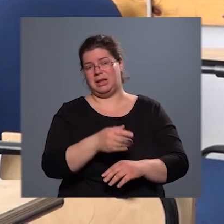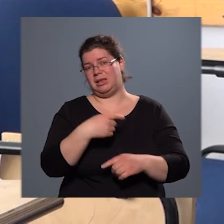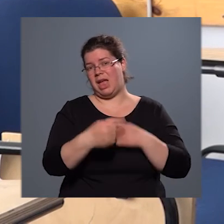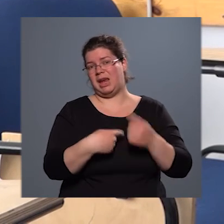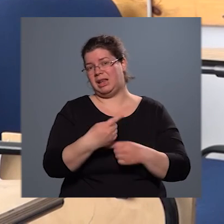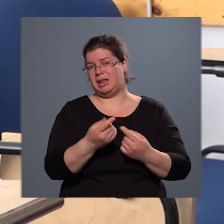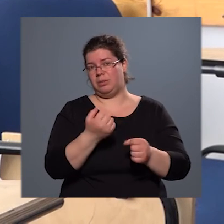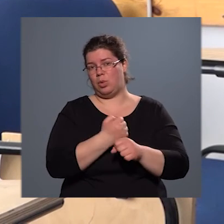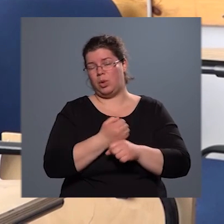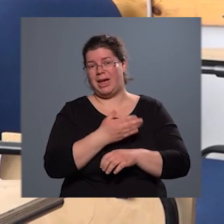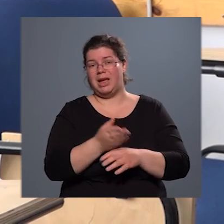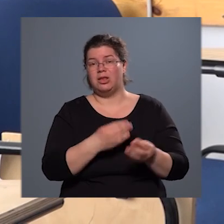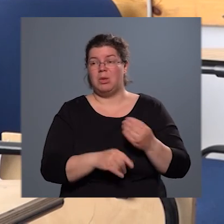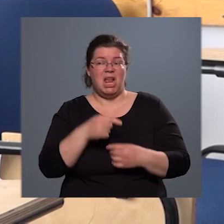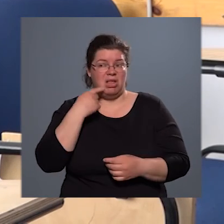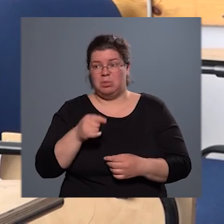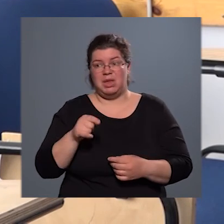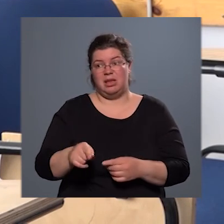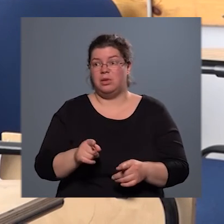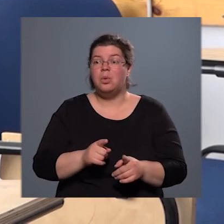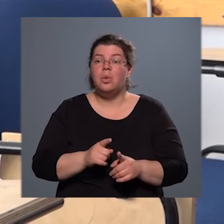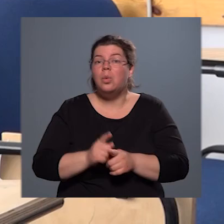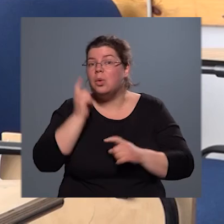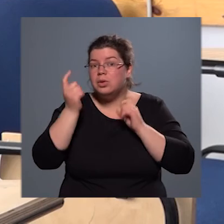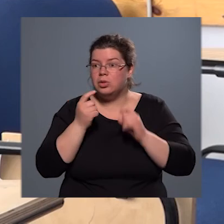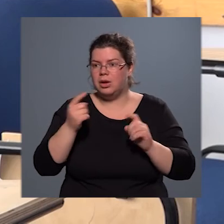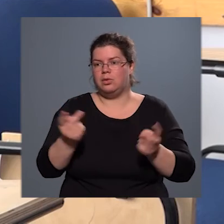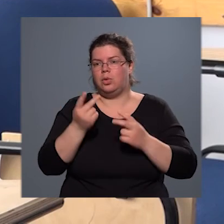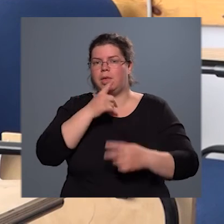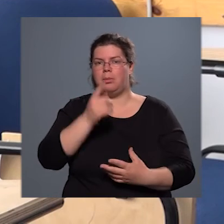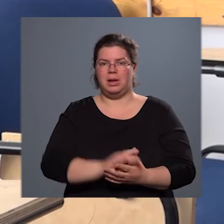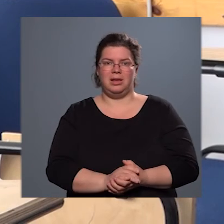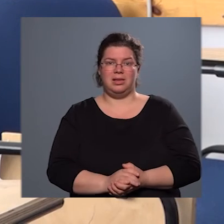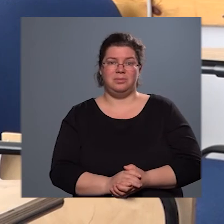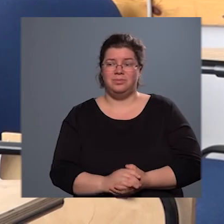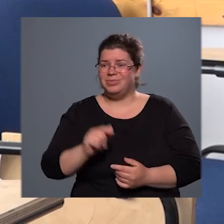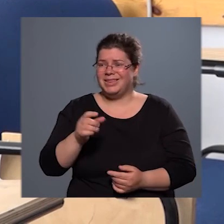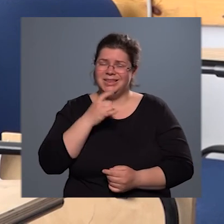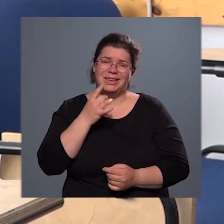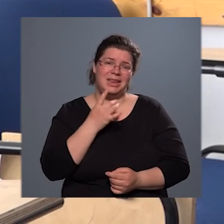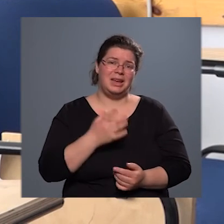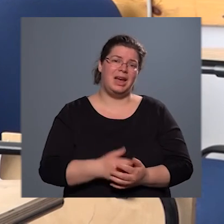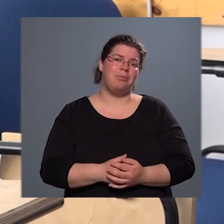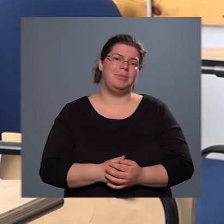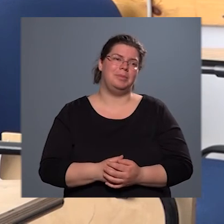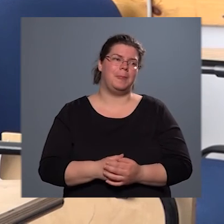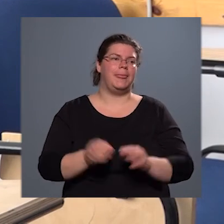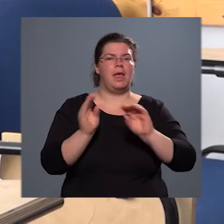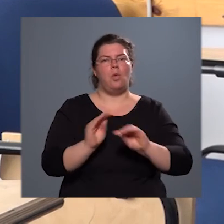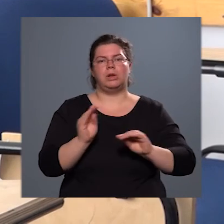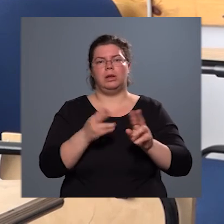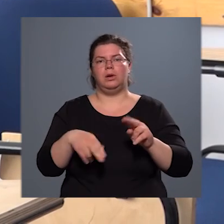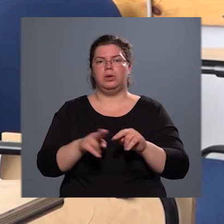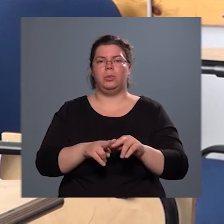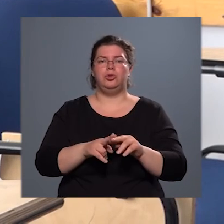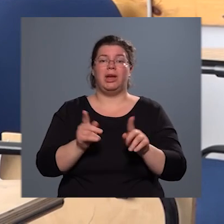végezni, mert azt mondta, hogy ezt úgy tudta, úgy gondolta, hogy ez könnyebb lesz. Hát itt inkább az oktatók többsége